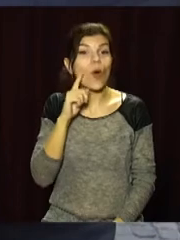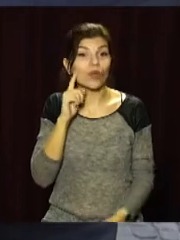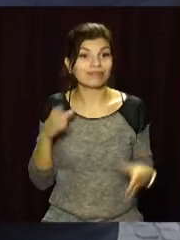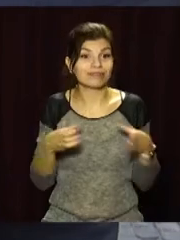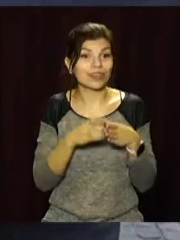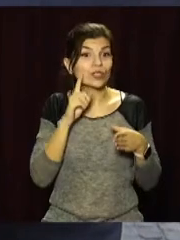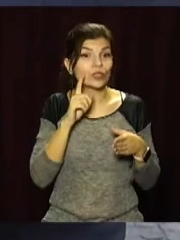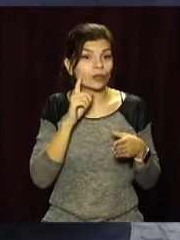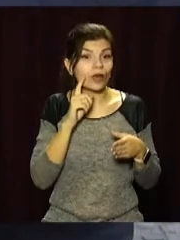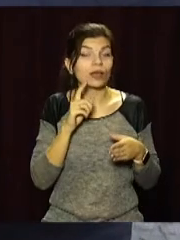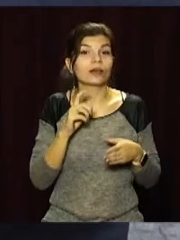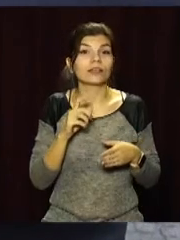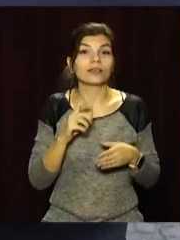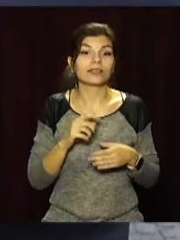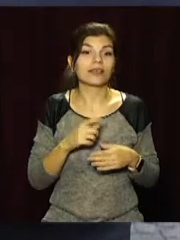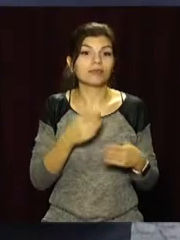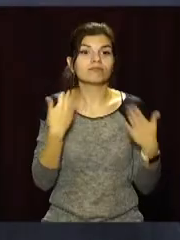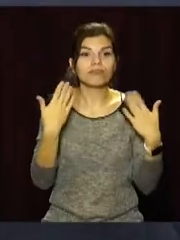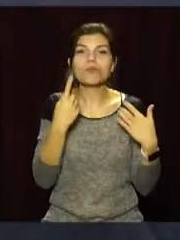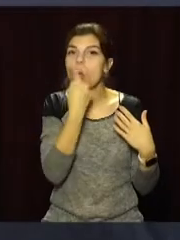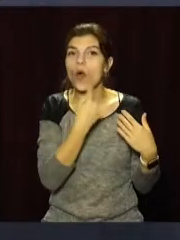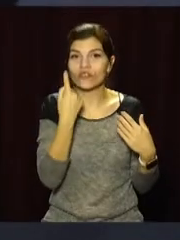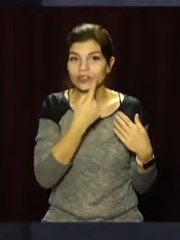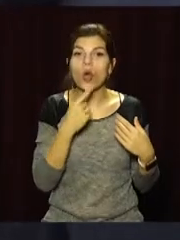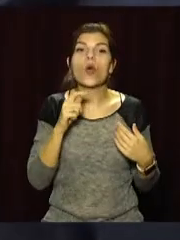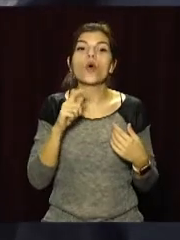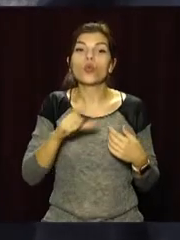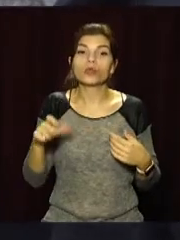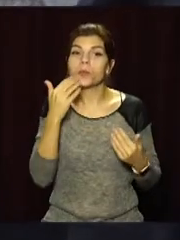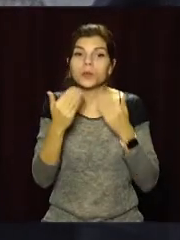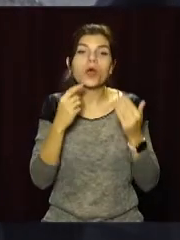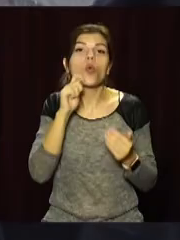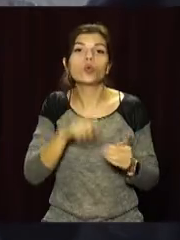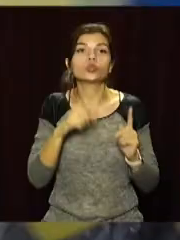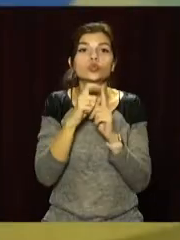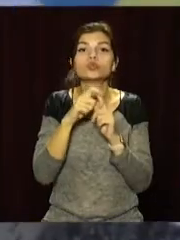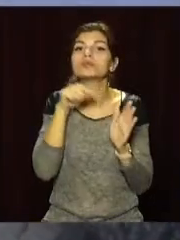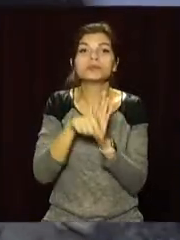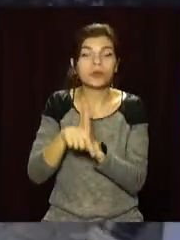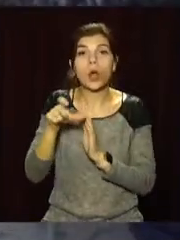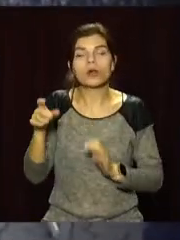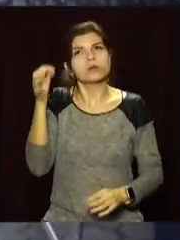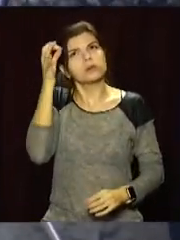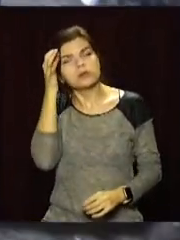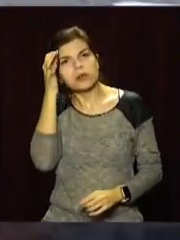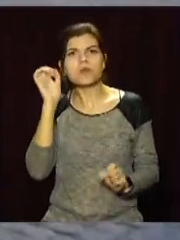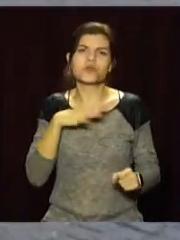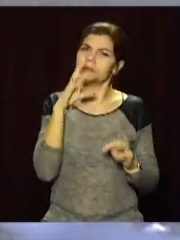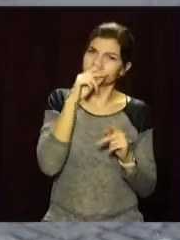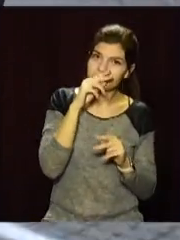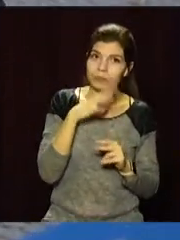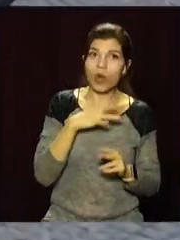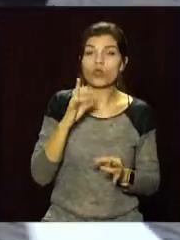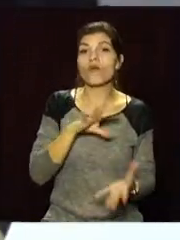середку «Солідарна молодь Дніпра» провели мовний флешмоб. У людей запитували значення українських слів. Ті згадували, подекуди помилялися,